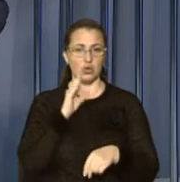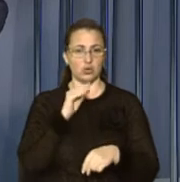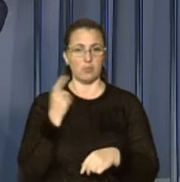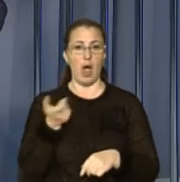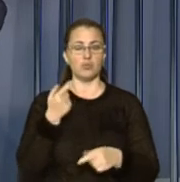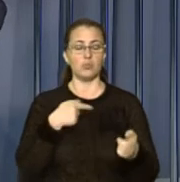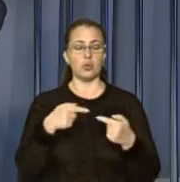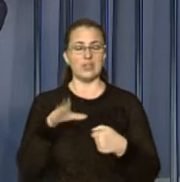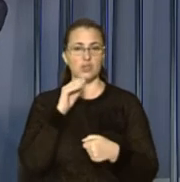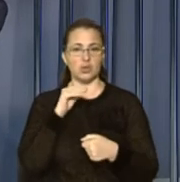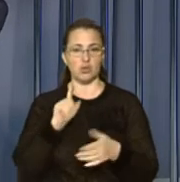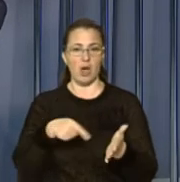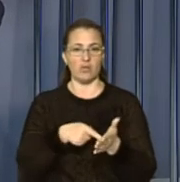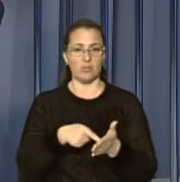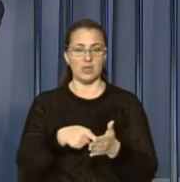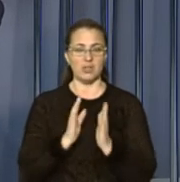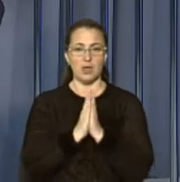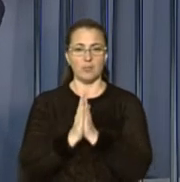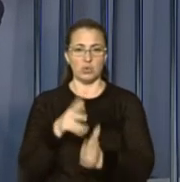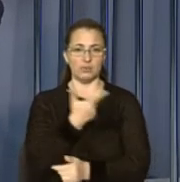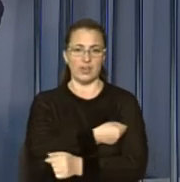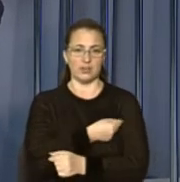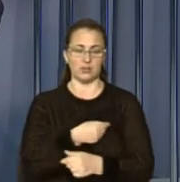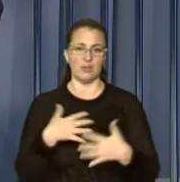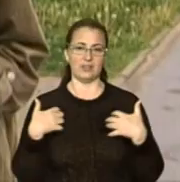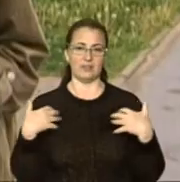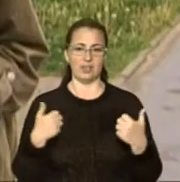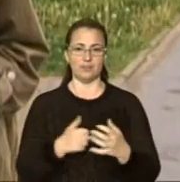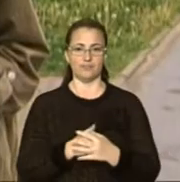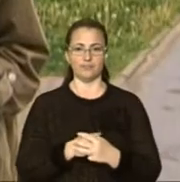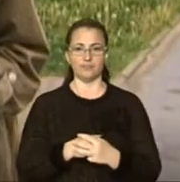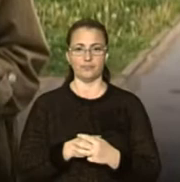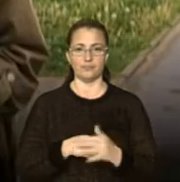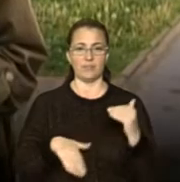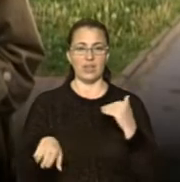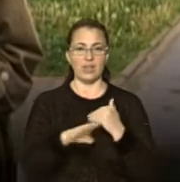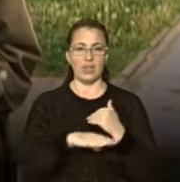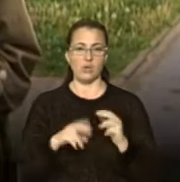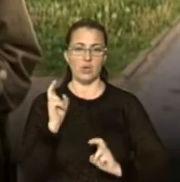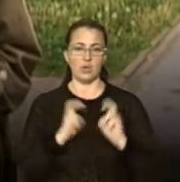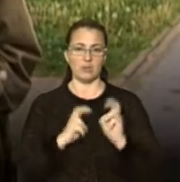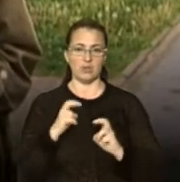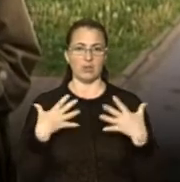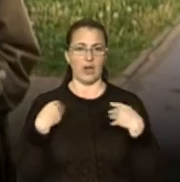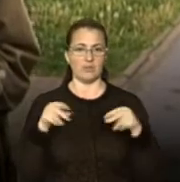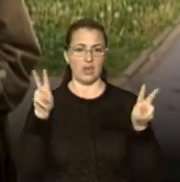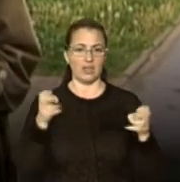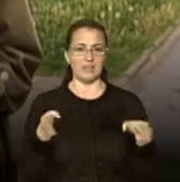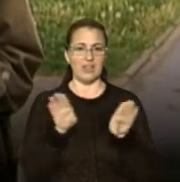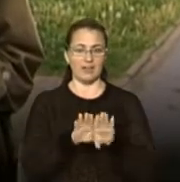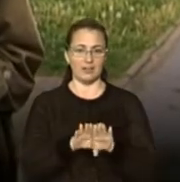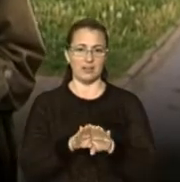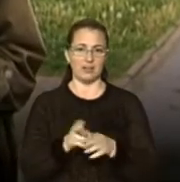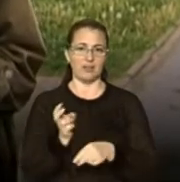інших собак у місті закликають вакцинувати своїх тварин. Територія комунального підприємства «ЛЕФ» закрита для